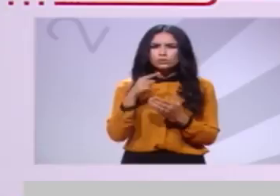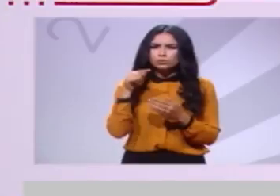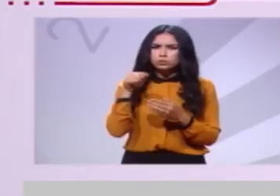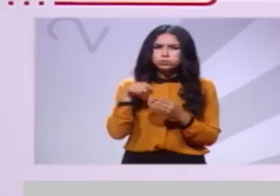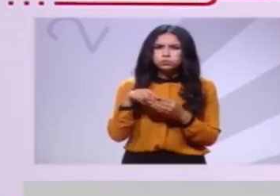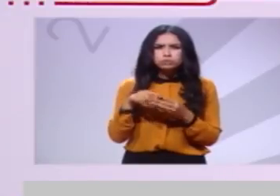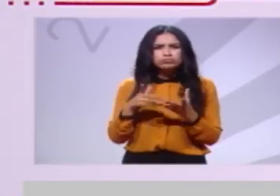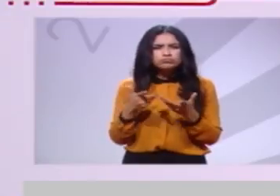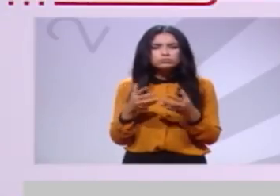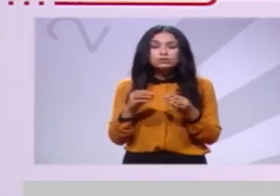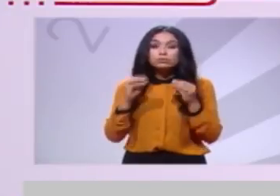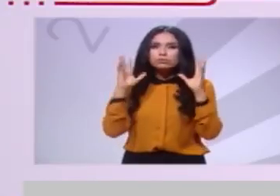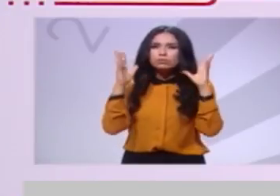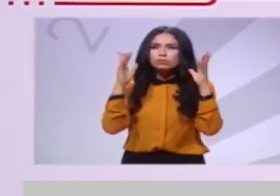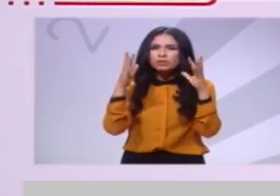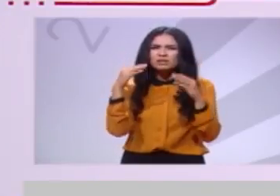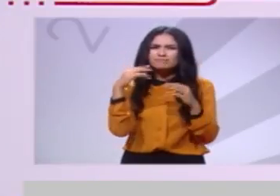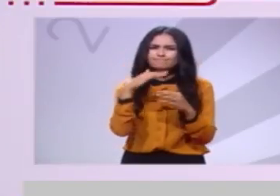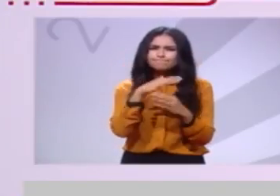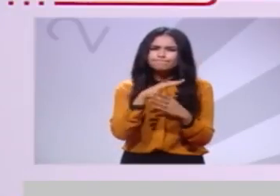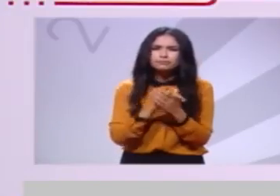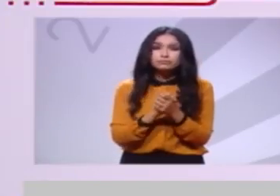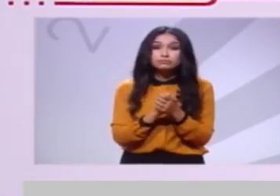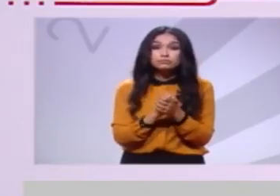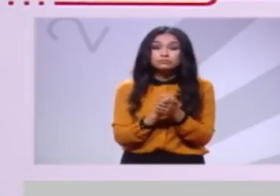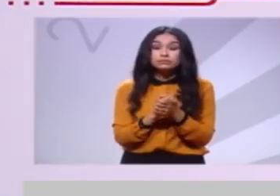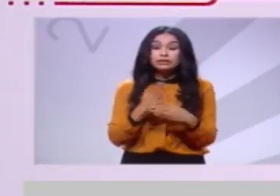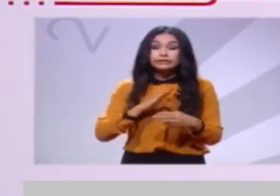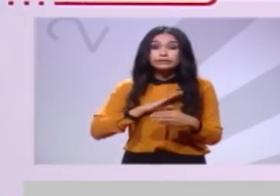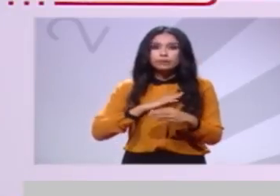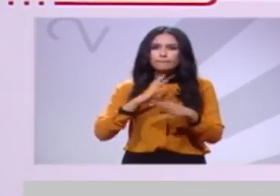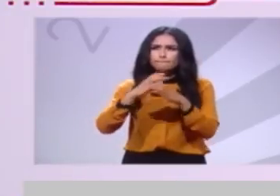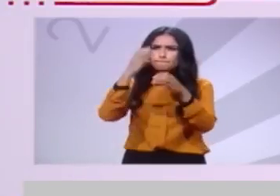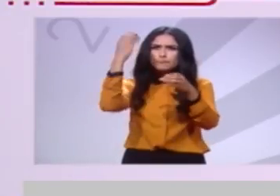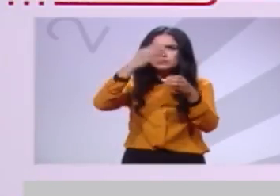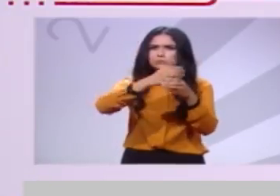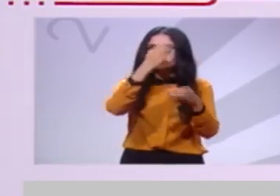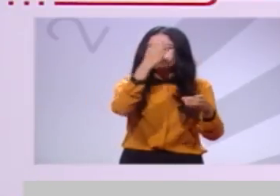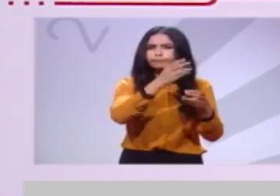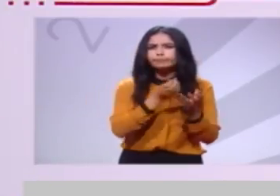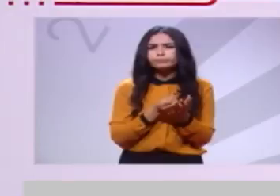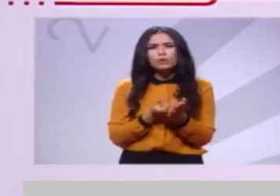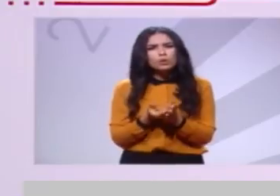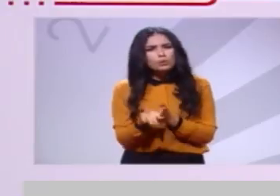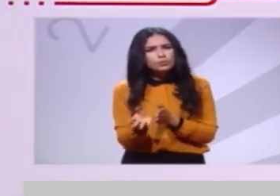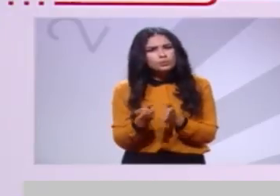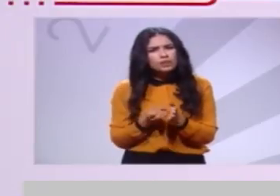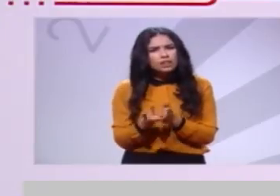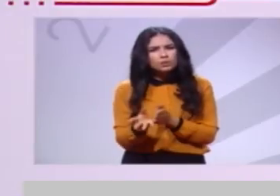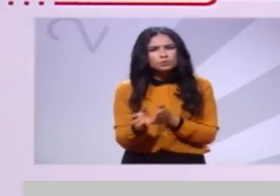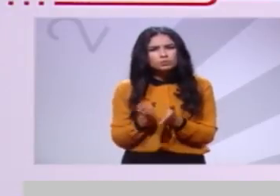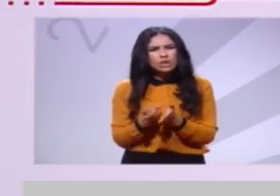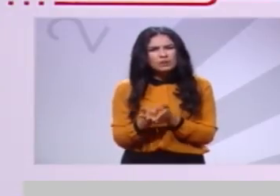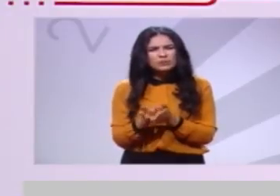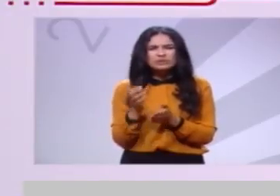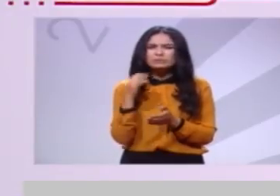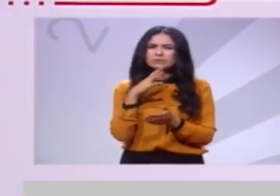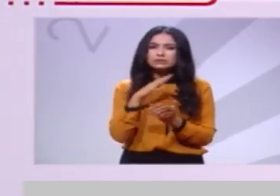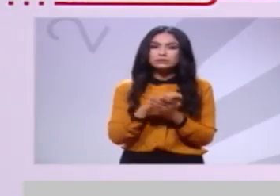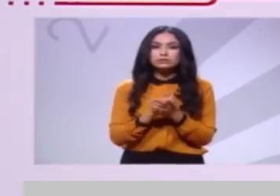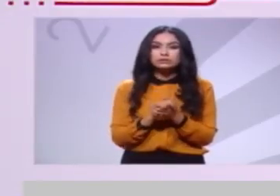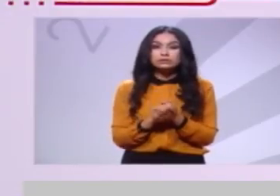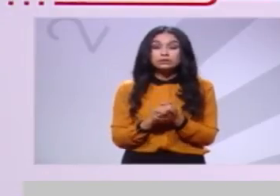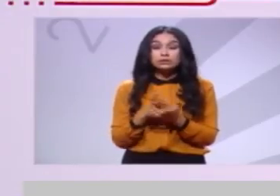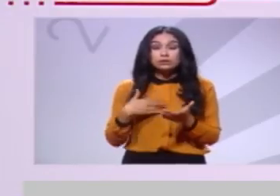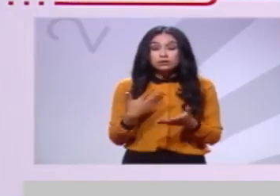التي تعاني منها جابس التلوث الصادر من المصانع ومن هدافنا الأولوية القصوى الحث على إنشاء المستشفى الجامعي